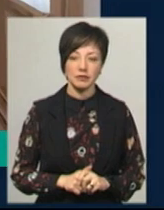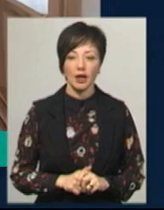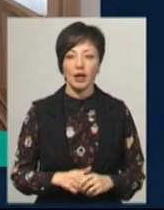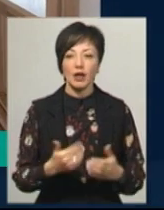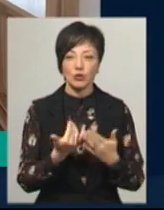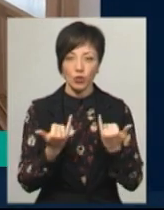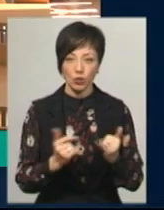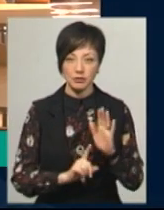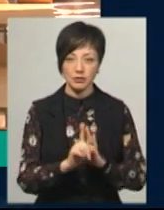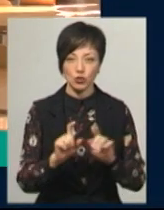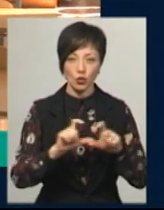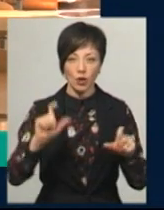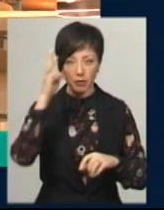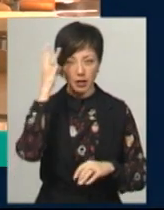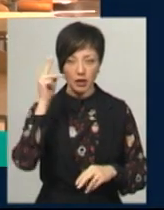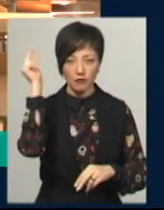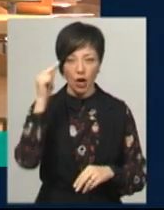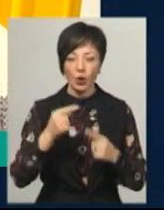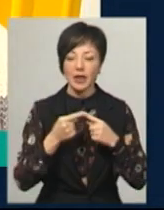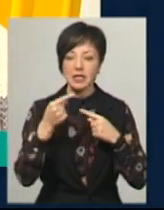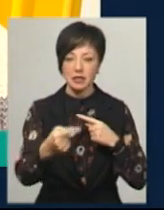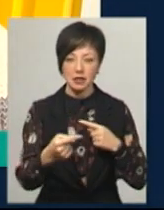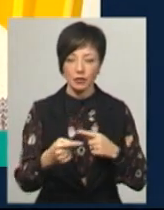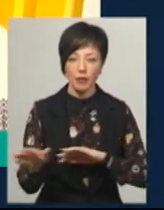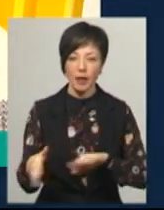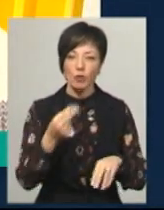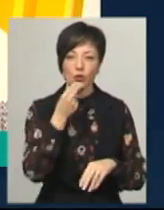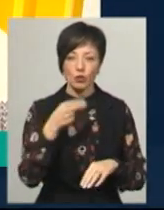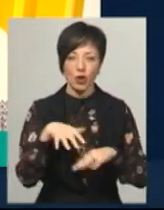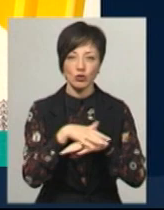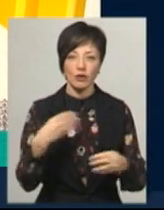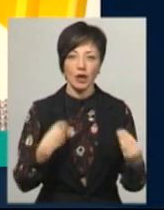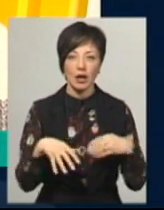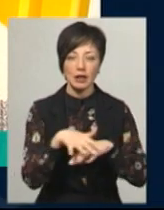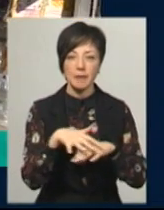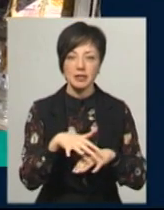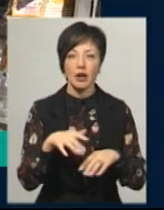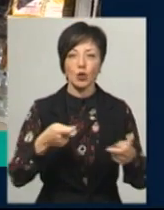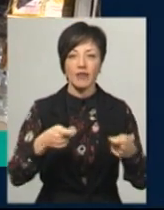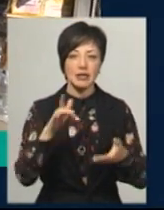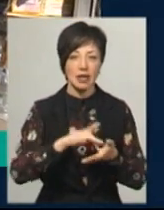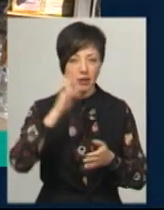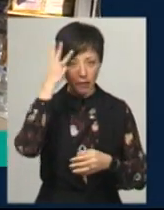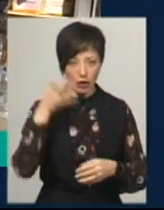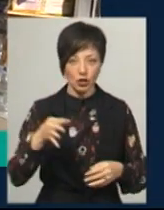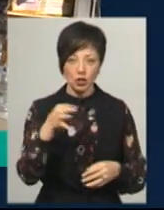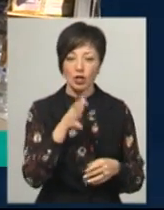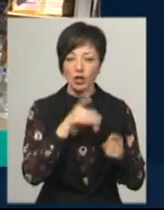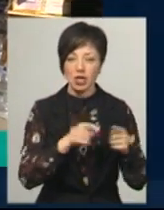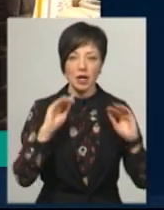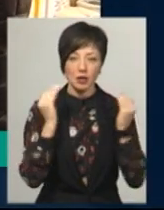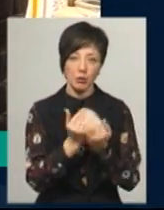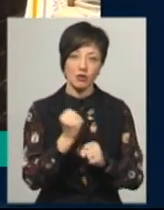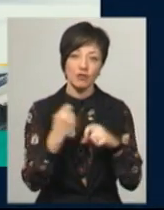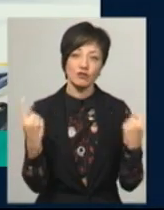Відсьогодні учні шкіл Хмельницького навчаються дистанційно. Продуктові та речові ринки, торгівельні центри Хмельниччини на час карантину працюватимуть